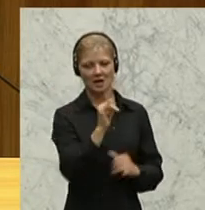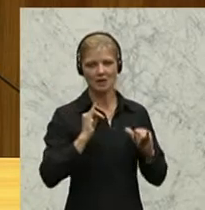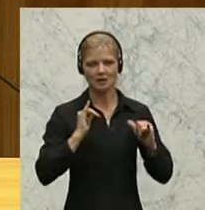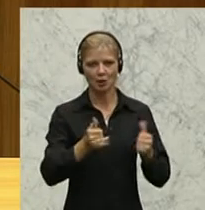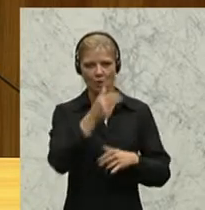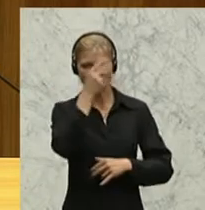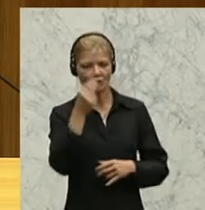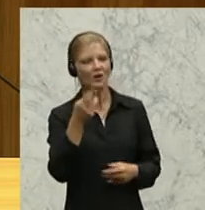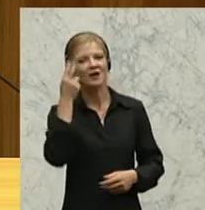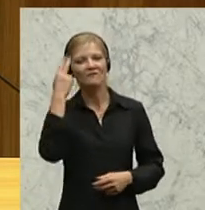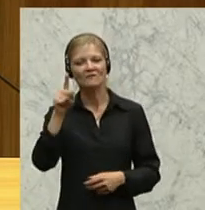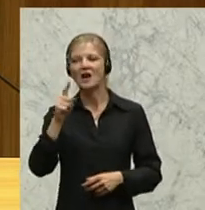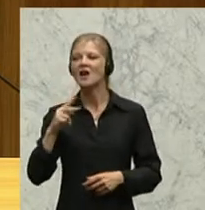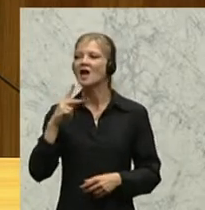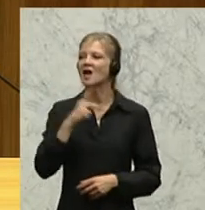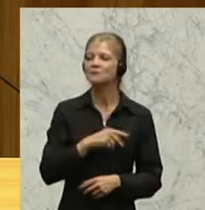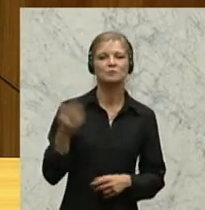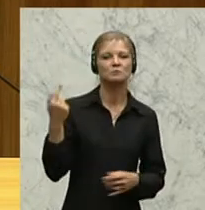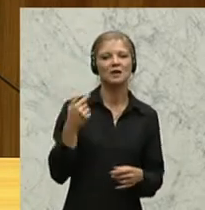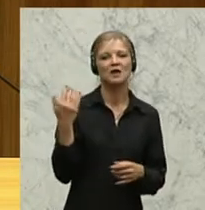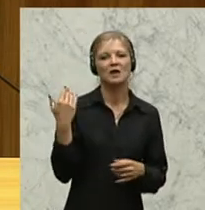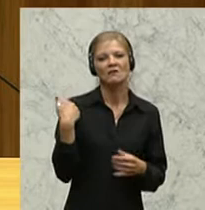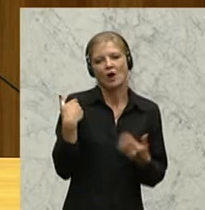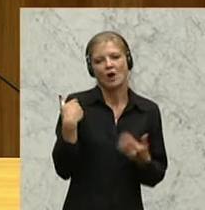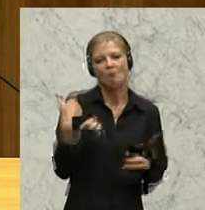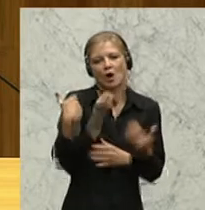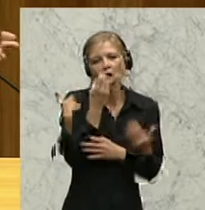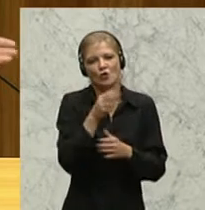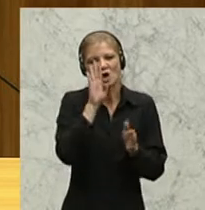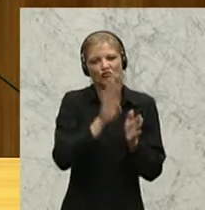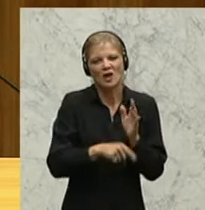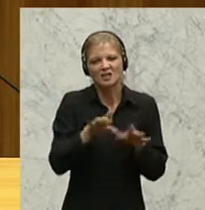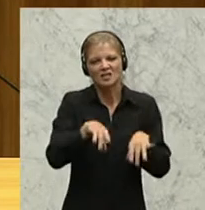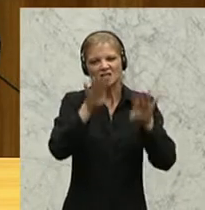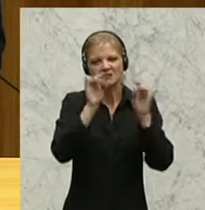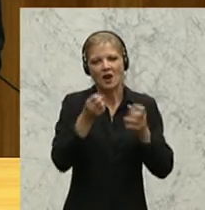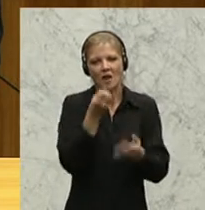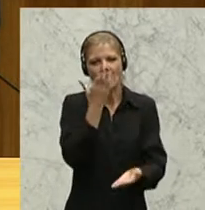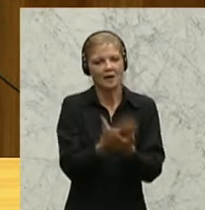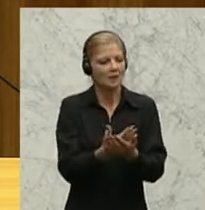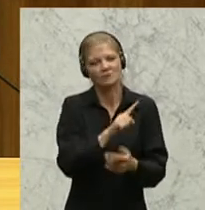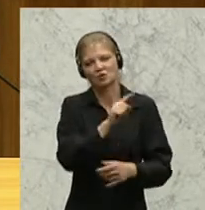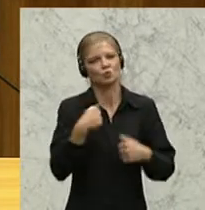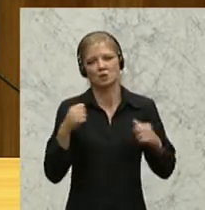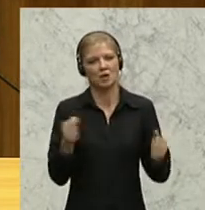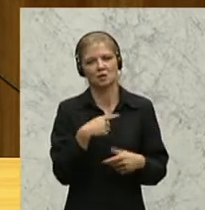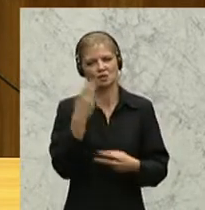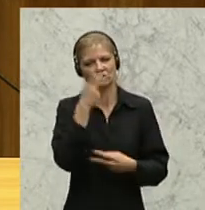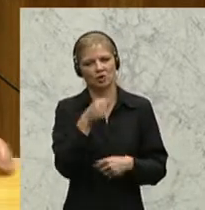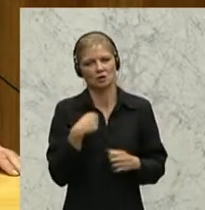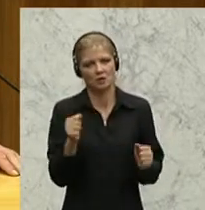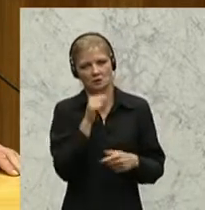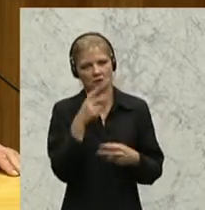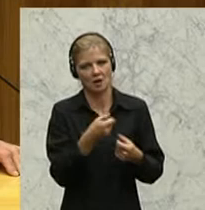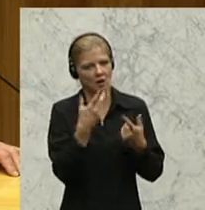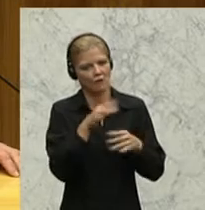das schlechteste Wahlergebnis heuer im Frühjahr gehabt hat, weil ansonsten ist das ja nicht erklärbar. Aber, Frau